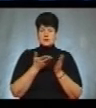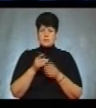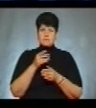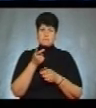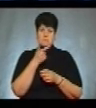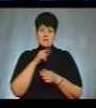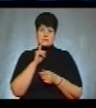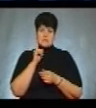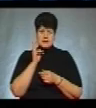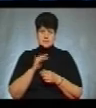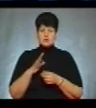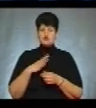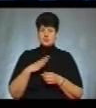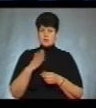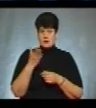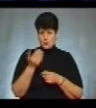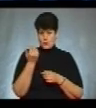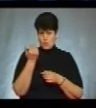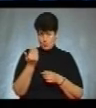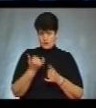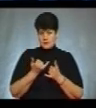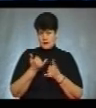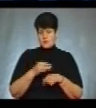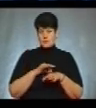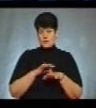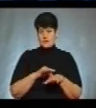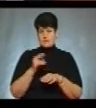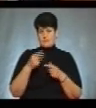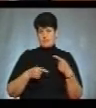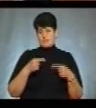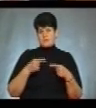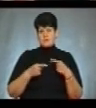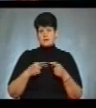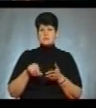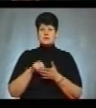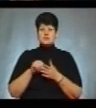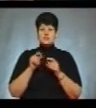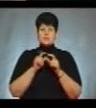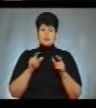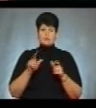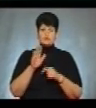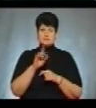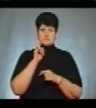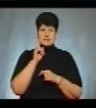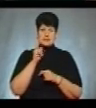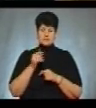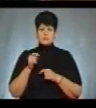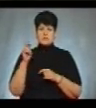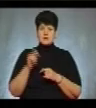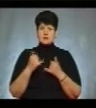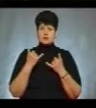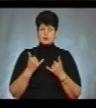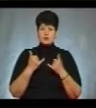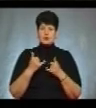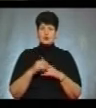Зеленський, чекаю його для проведення дебат. Представники штабу Володимира Зеленського сьогодні приїхали до